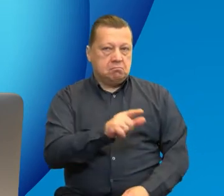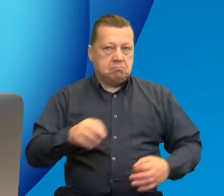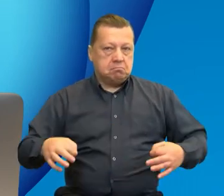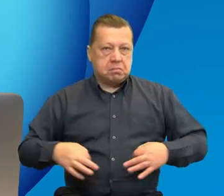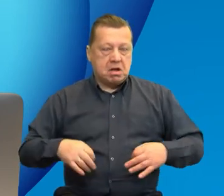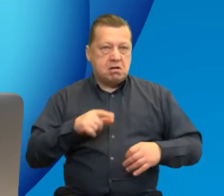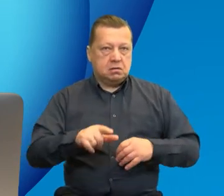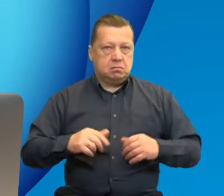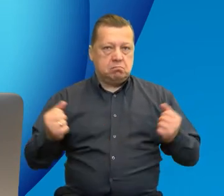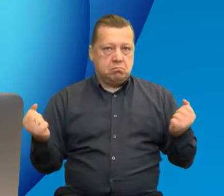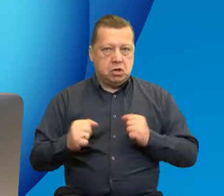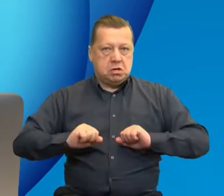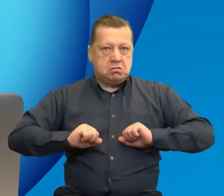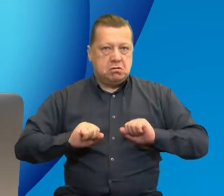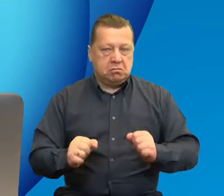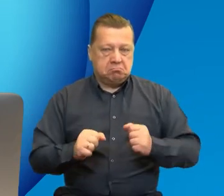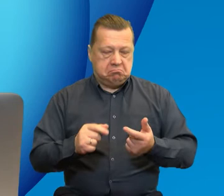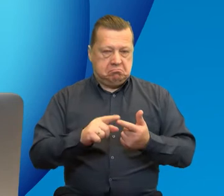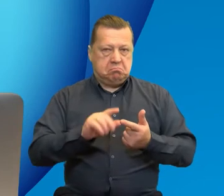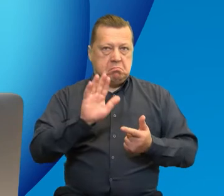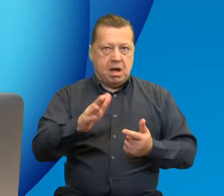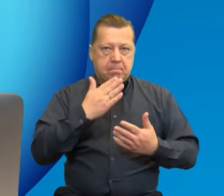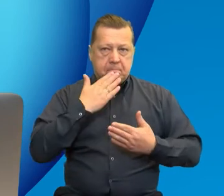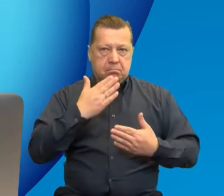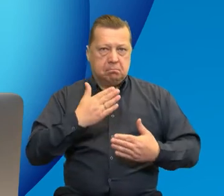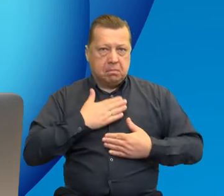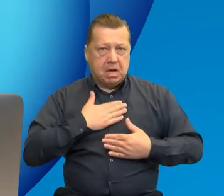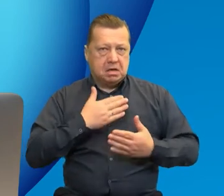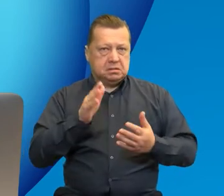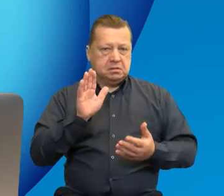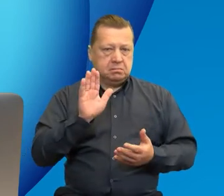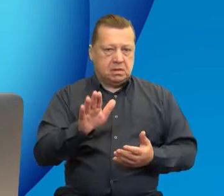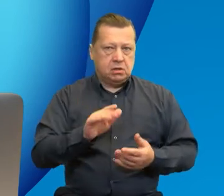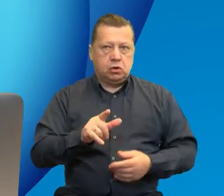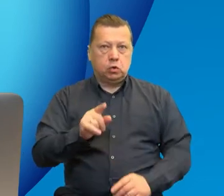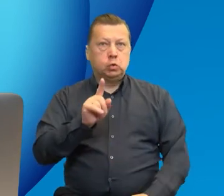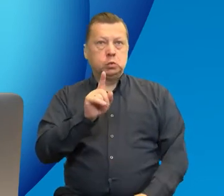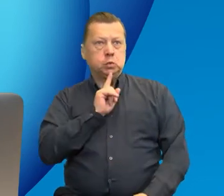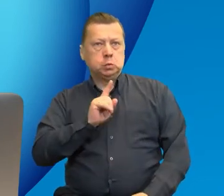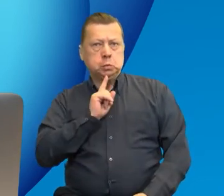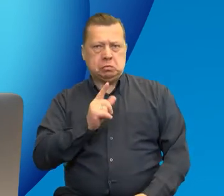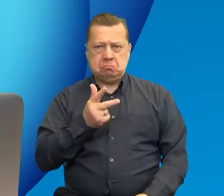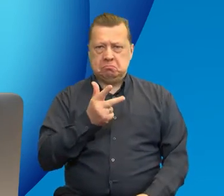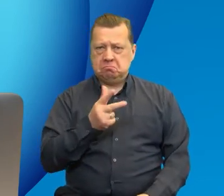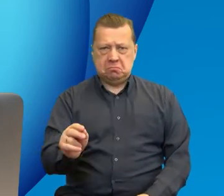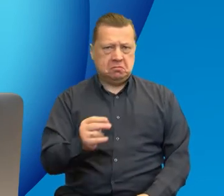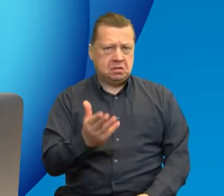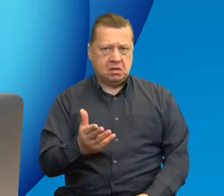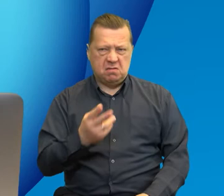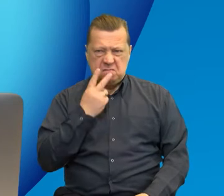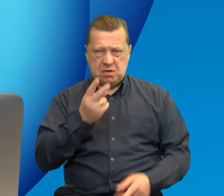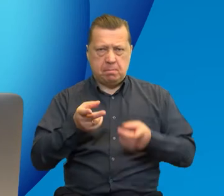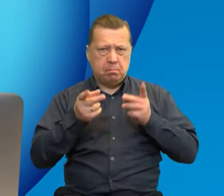zaangażowanie, pasja, że to nie jest sztuczne, że to jest bardzo właśnie